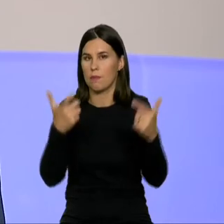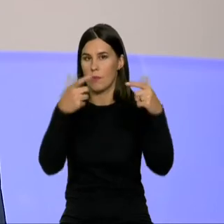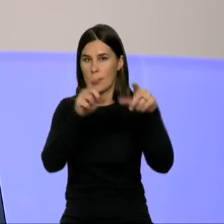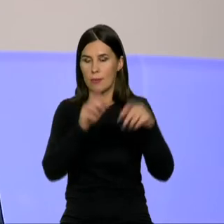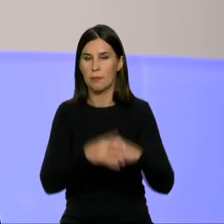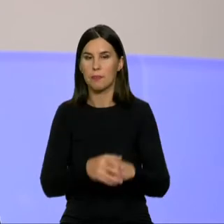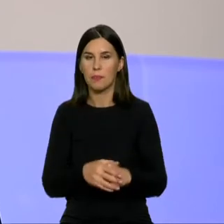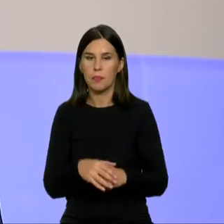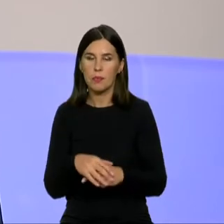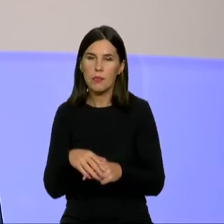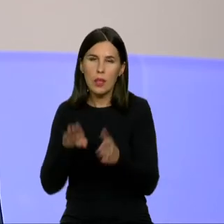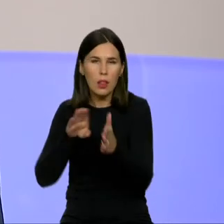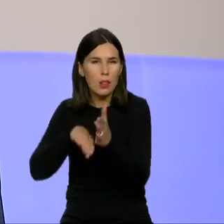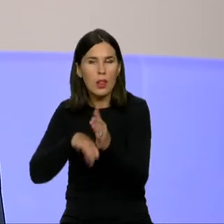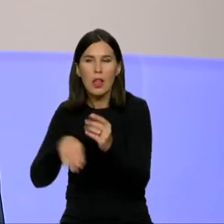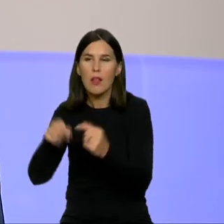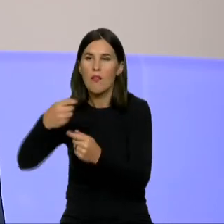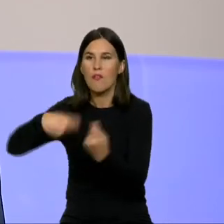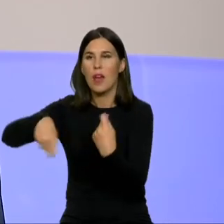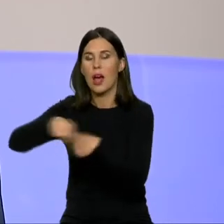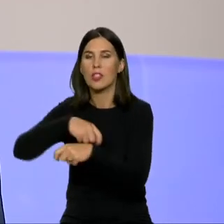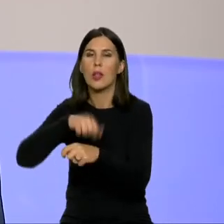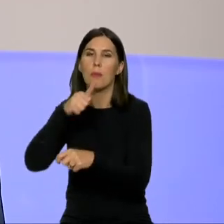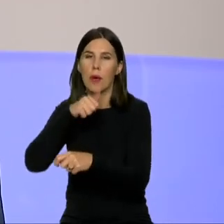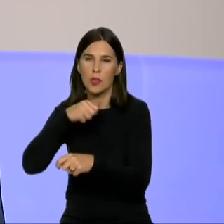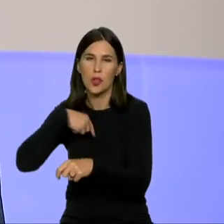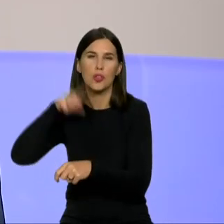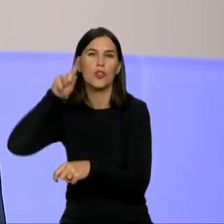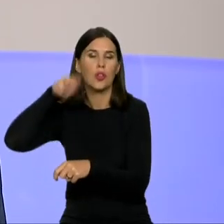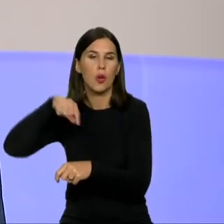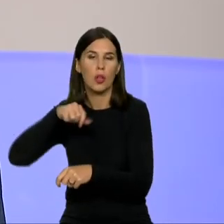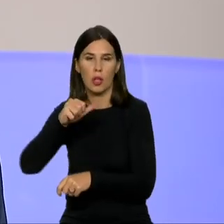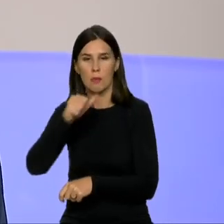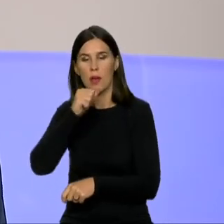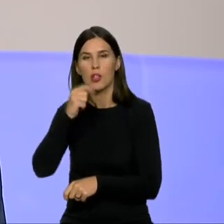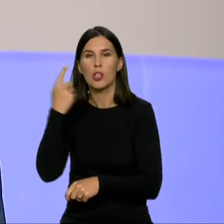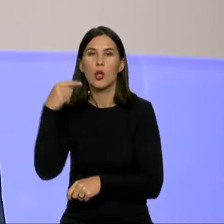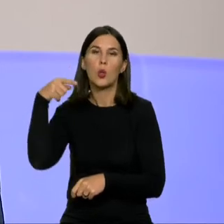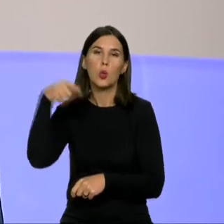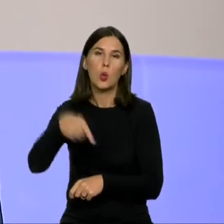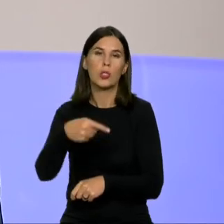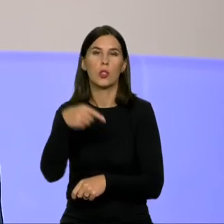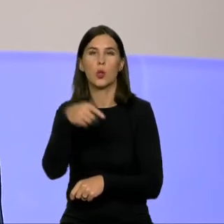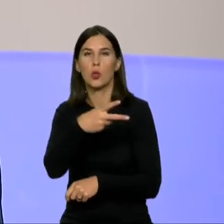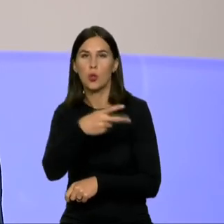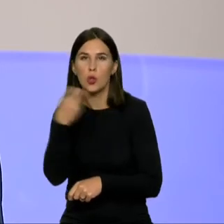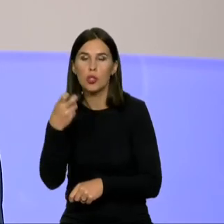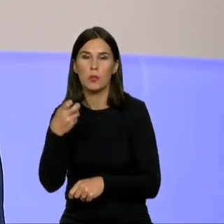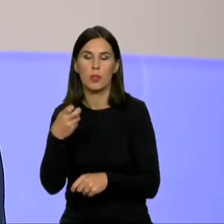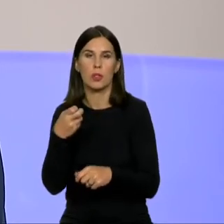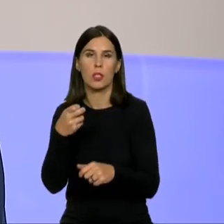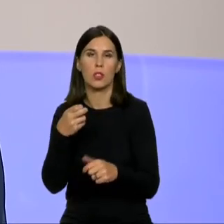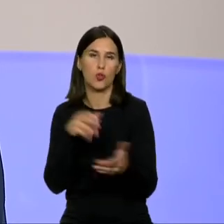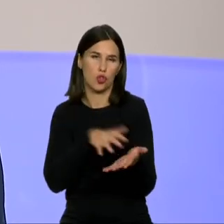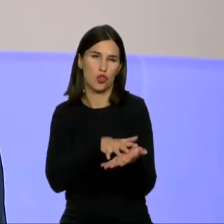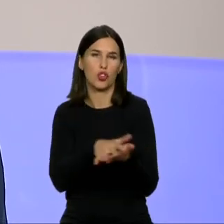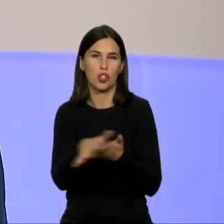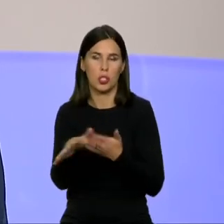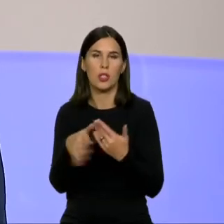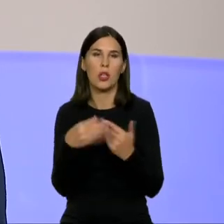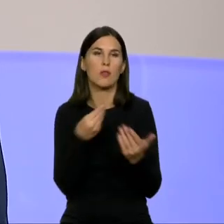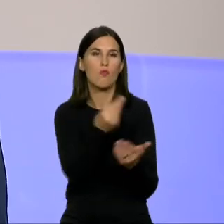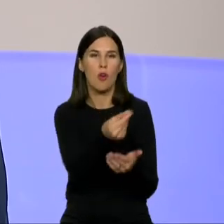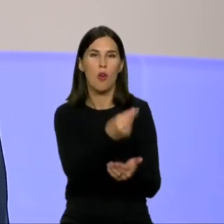pavyzdžių, kur anksčiau mokėjo tūkstantį, tūkstantį dušimtus eurų už energijos išteklius, dabar moka po septynis tūkstančius eurų